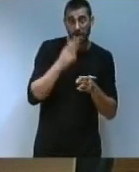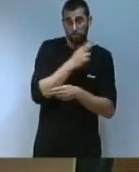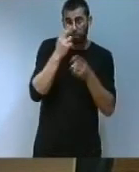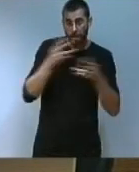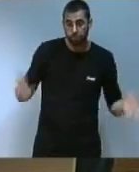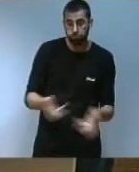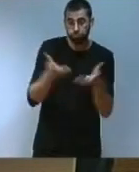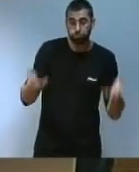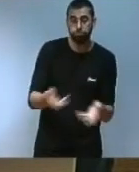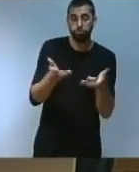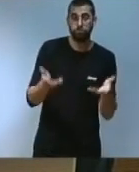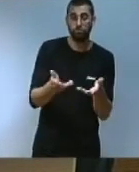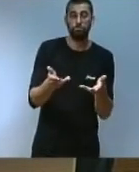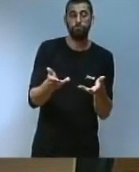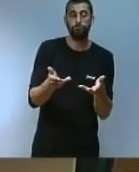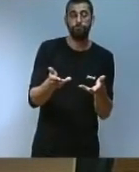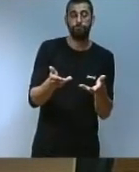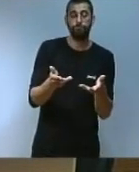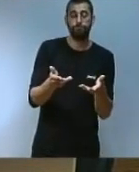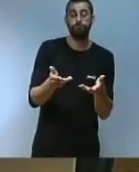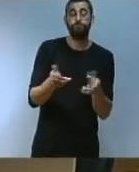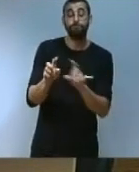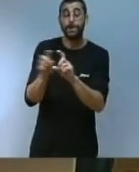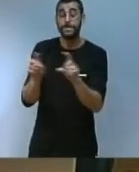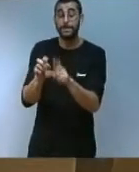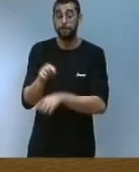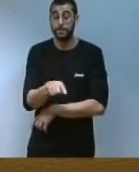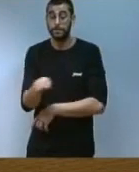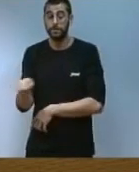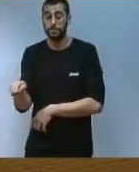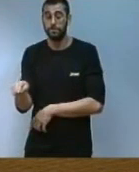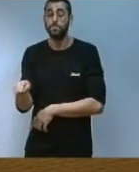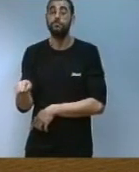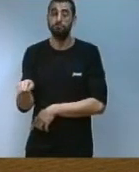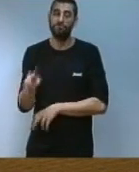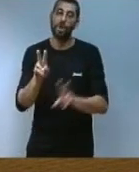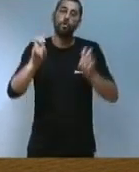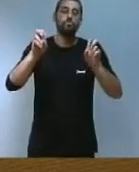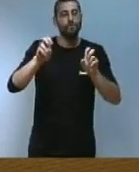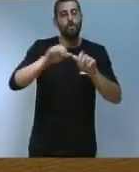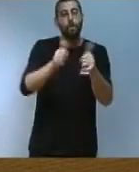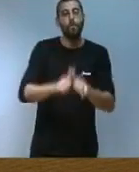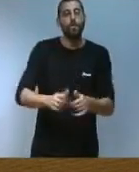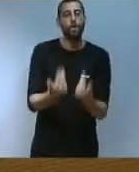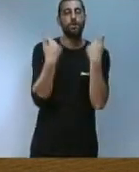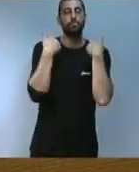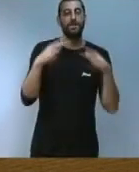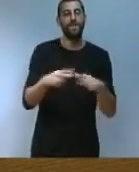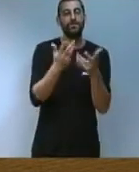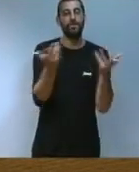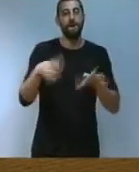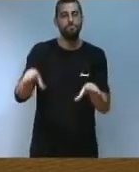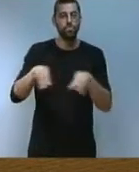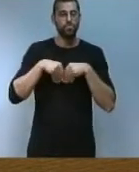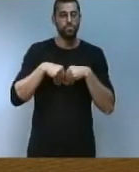'incentius promouent que aquelles empreses integren aquest nou model de responsabilitat social per a donar a